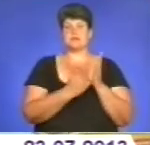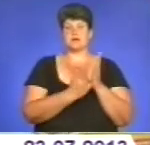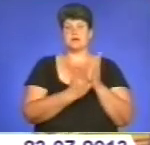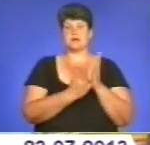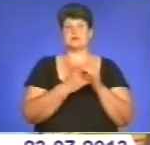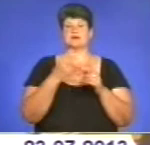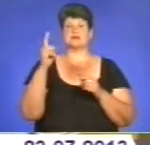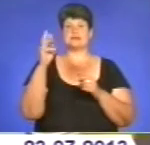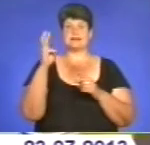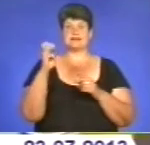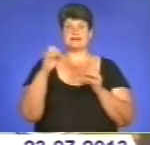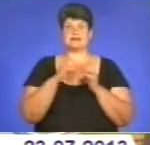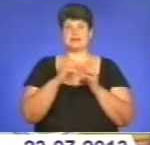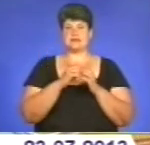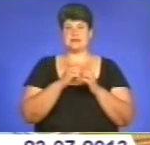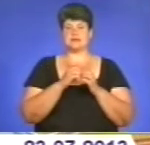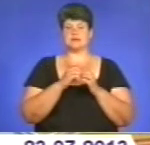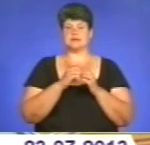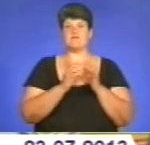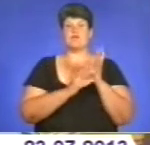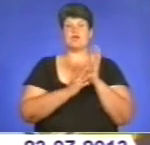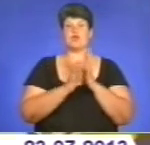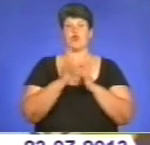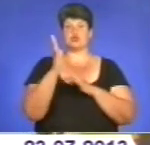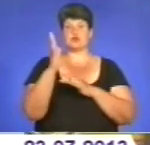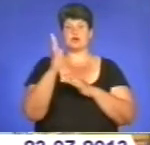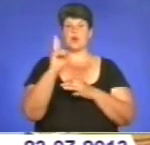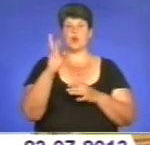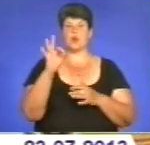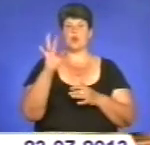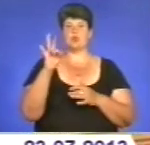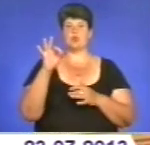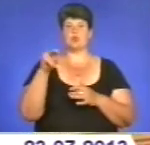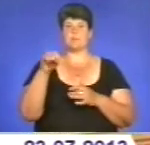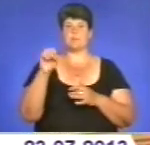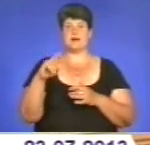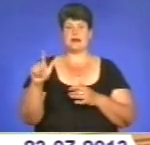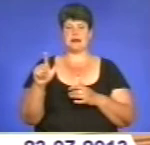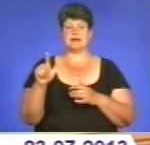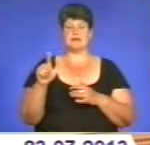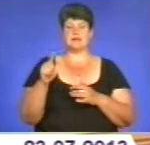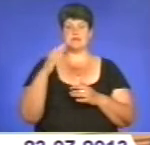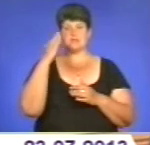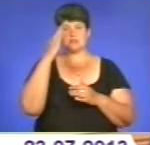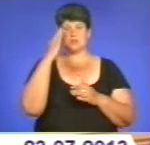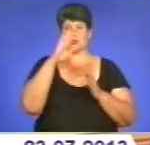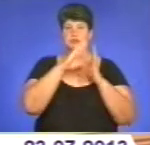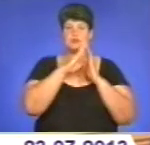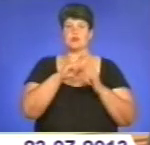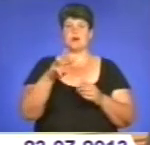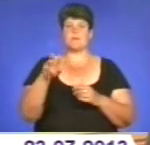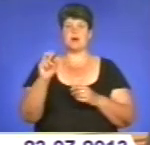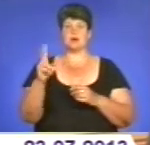стаття 310 кримінального кодексу вирощування конопель та снодійного маку, а також за статтею